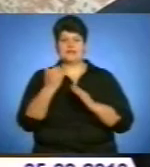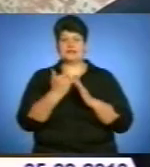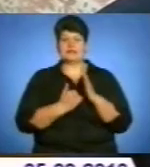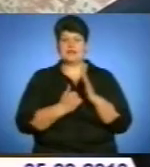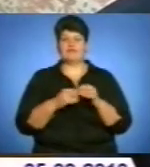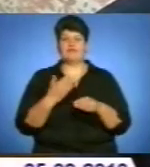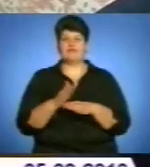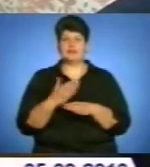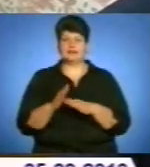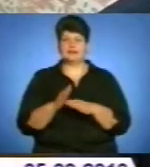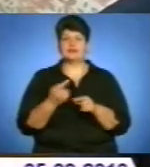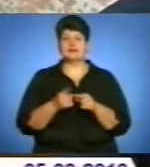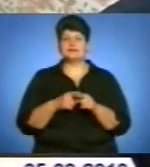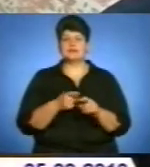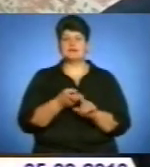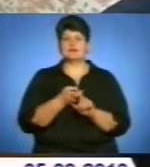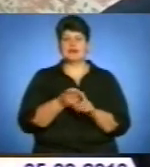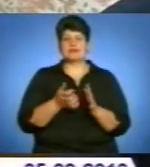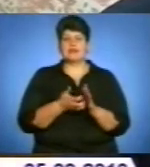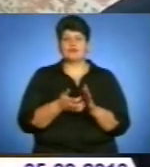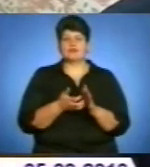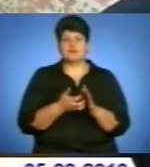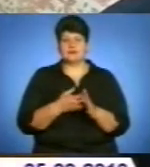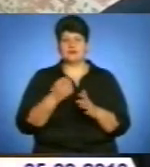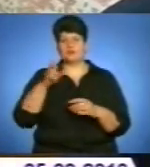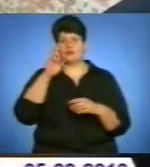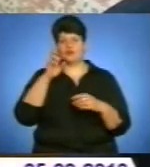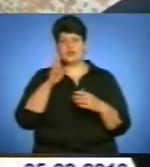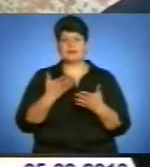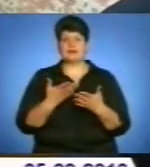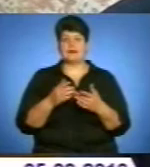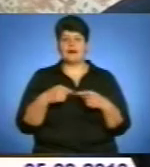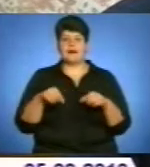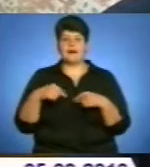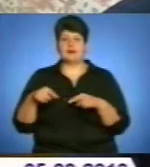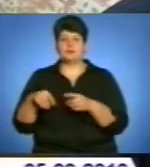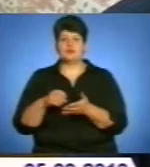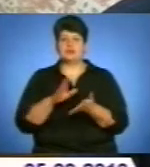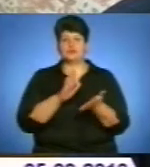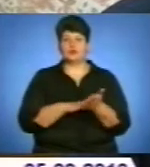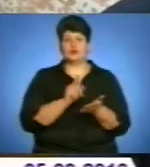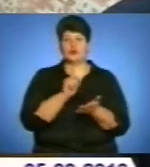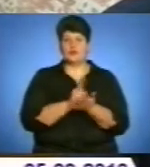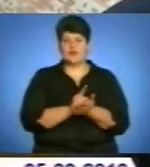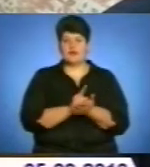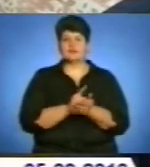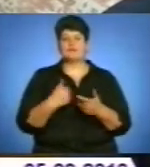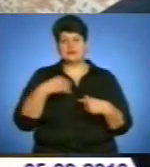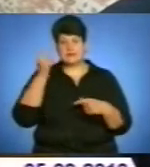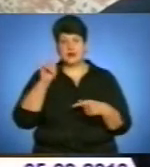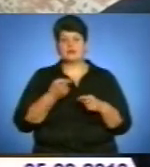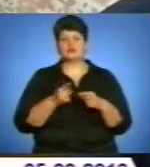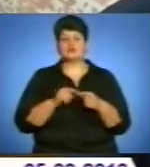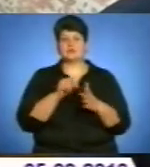видатків. Як наслідок, це спричинило недофінансування бюджетних галузей по зареєстрованих зобов'язаннях, ви знаєте, що це таке,